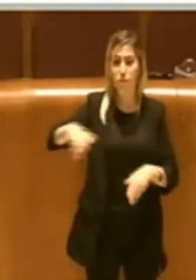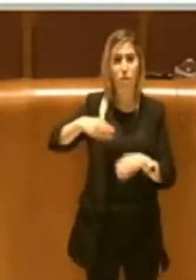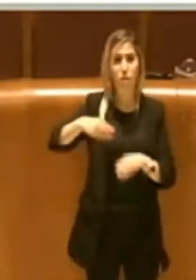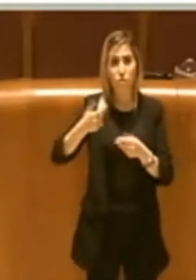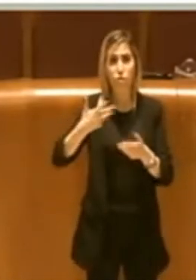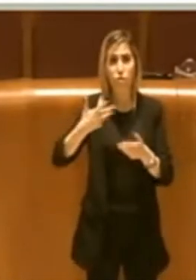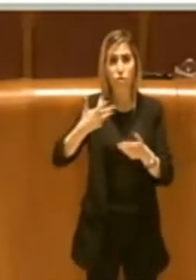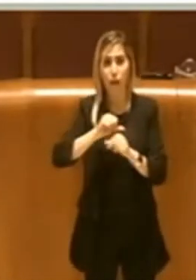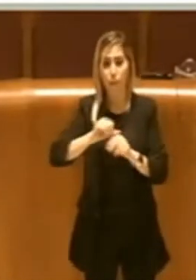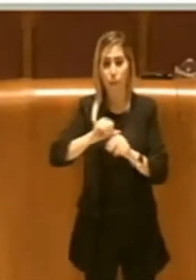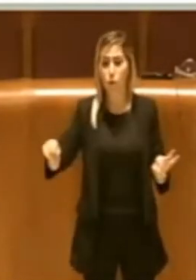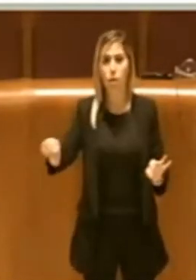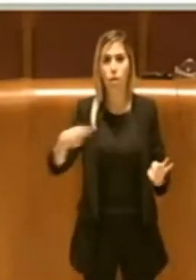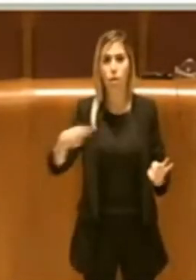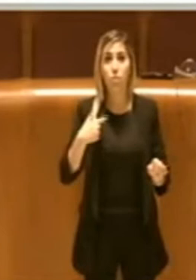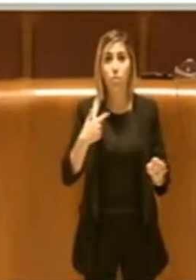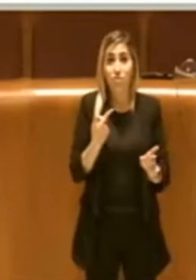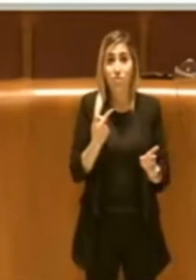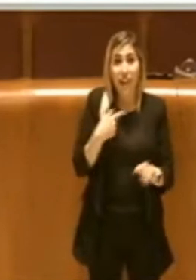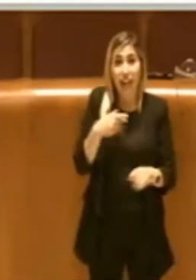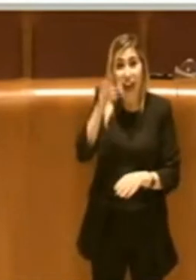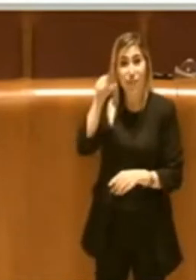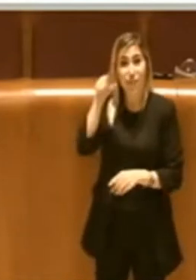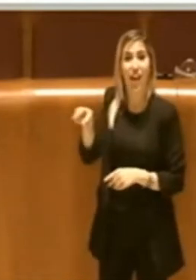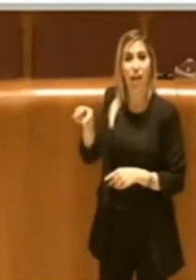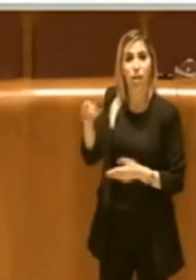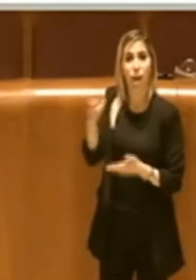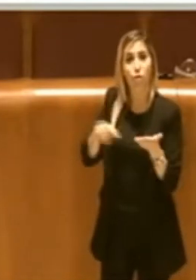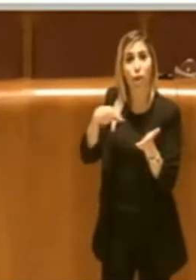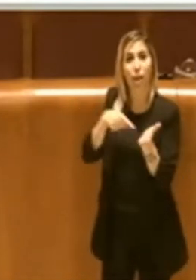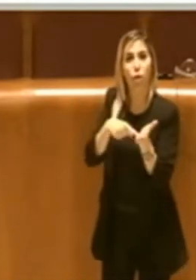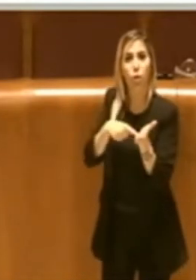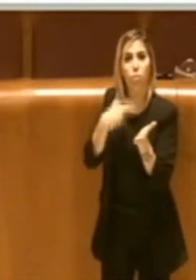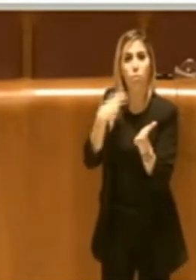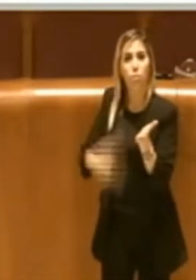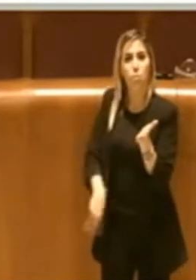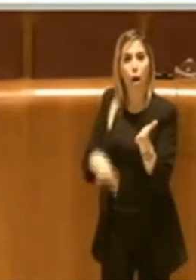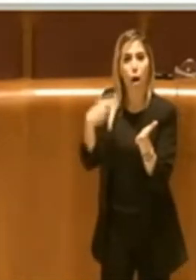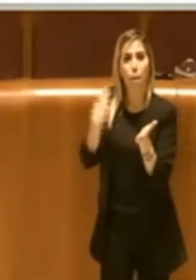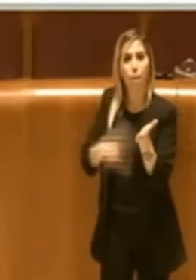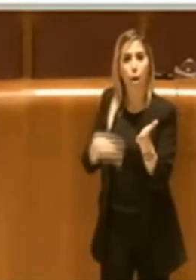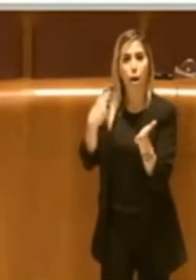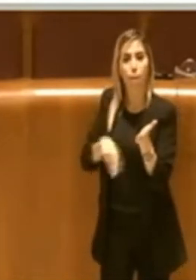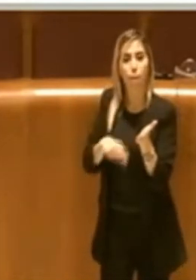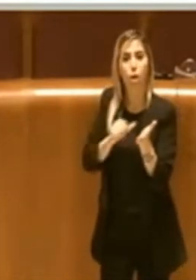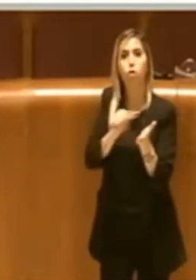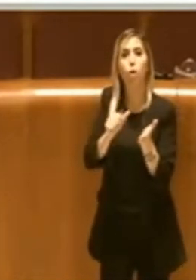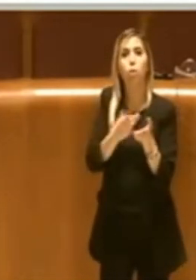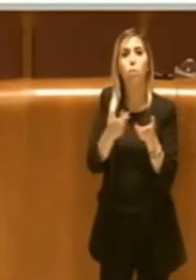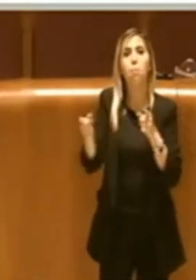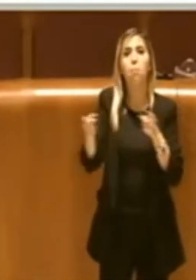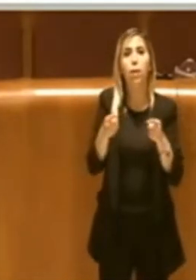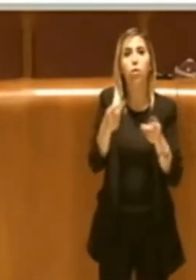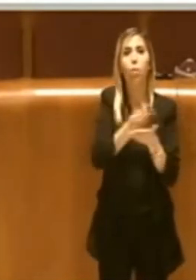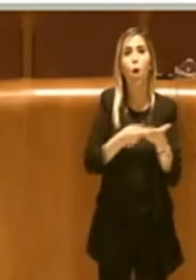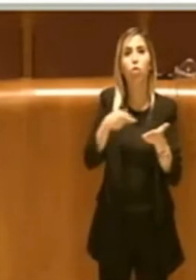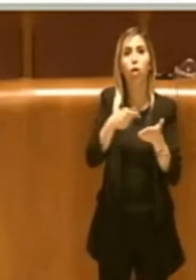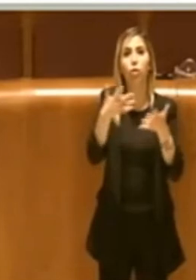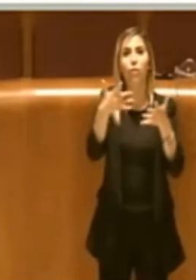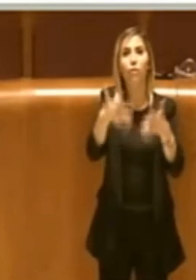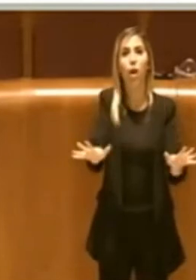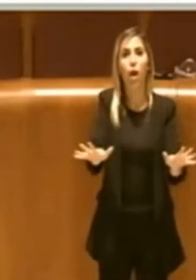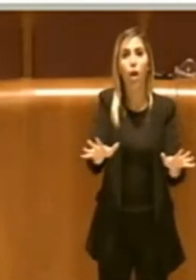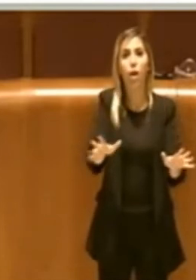coinvolta adeguatamente su questo progetto, che praticamente era arrivato alla sua conclusione e quindi voteremo in maniera